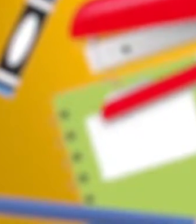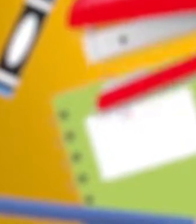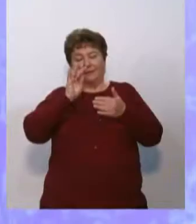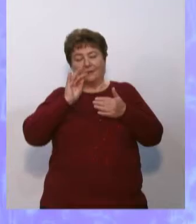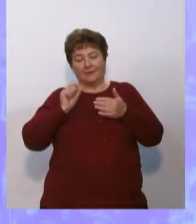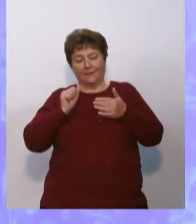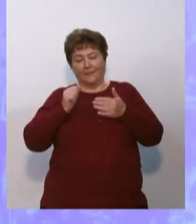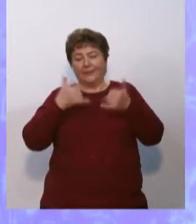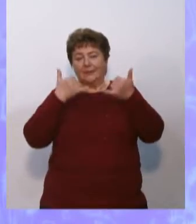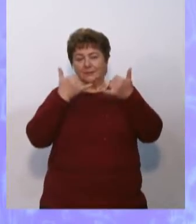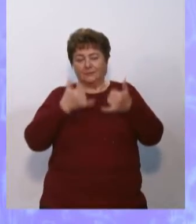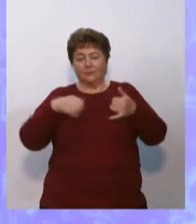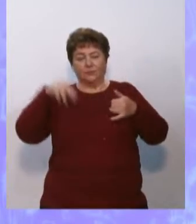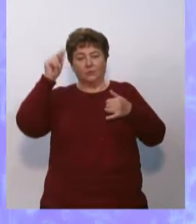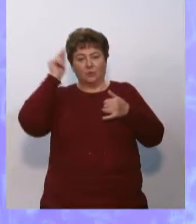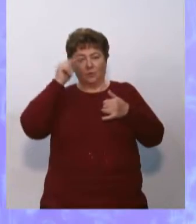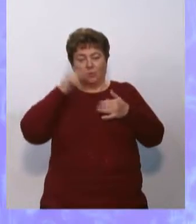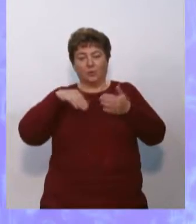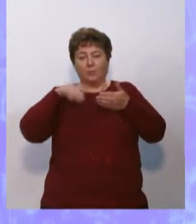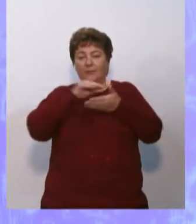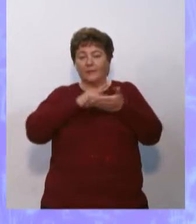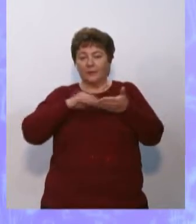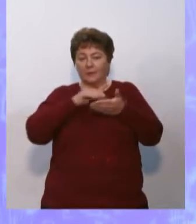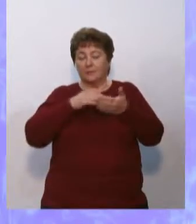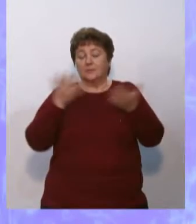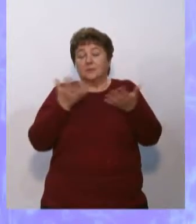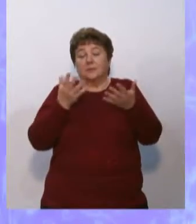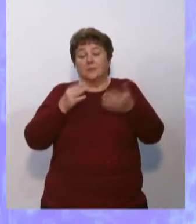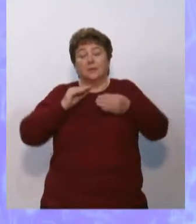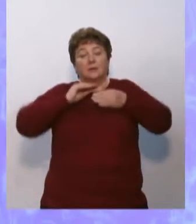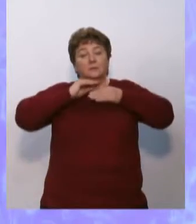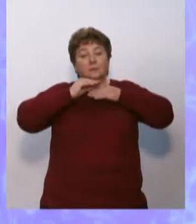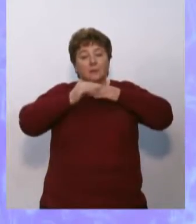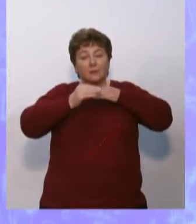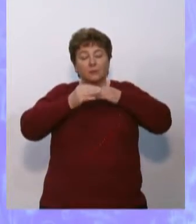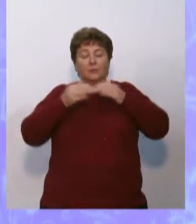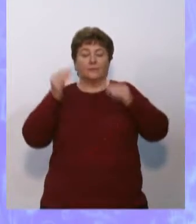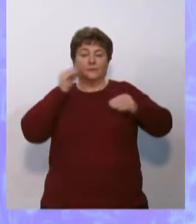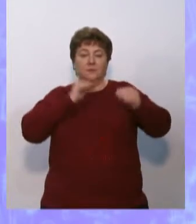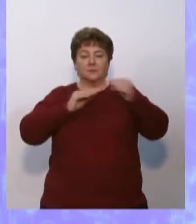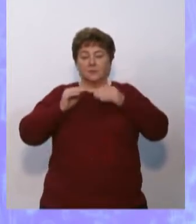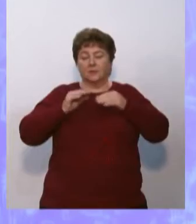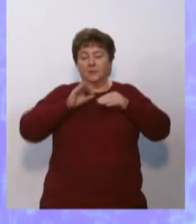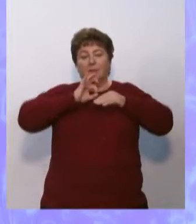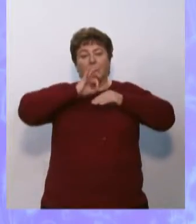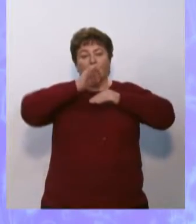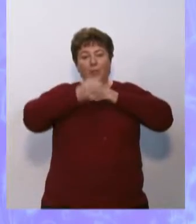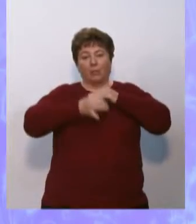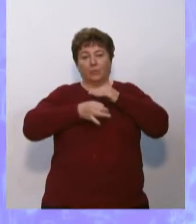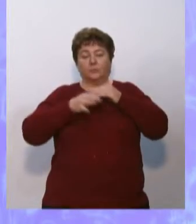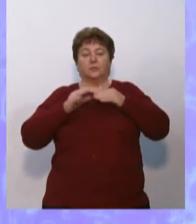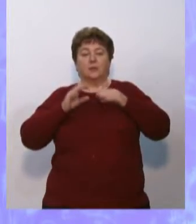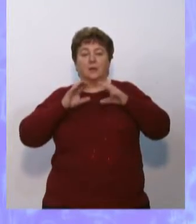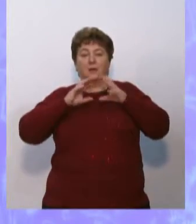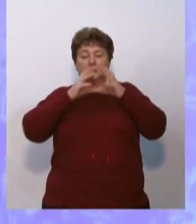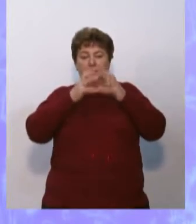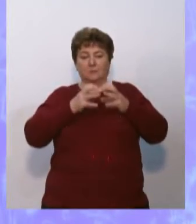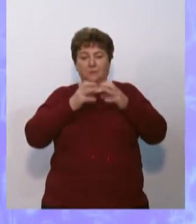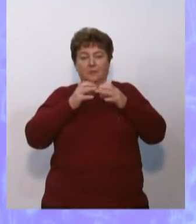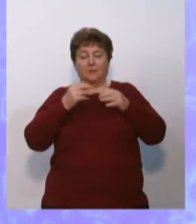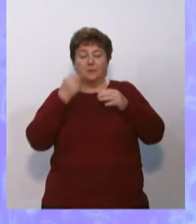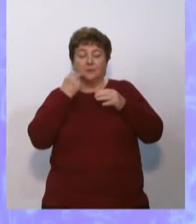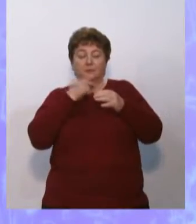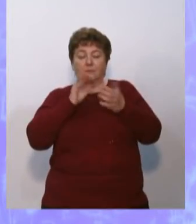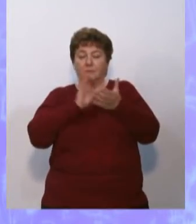Сегодня на уроке повторим, из каких слоев состоит оболочка Земли. Познакомимся со